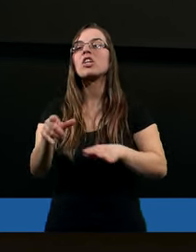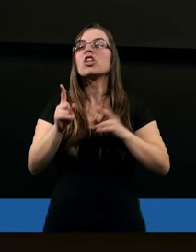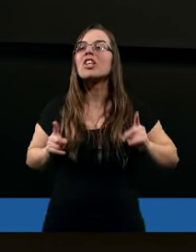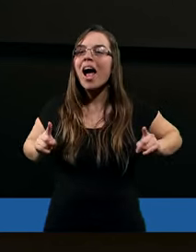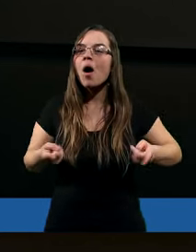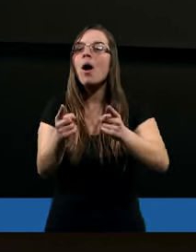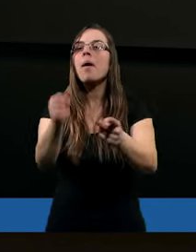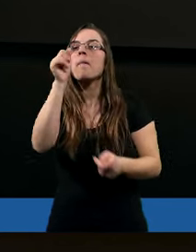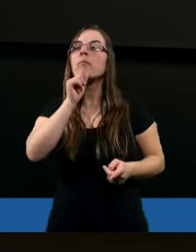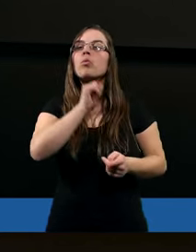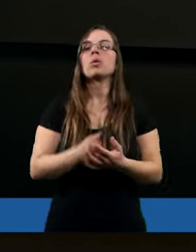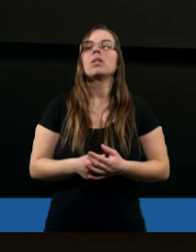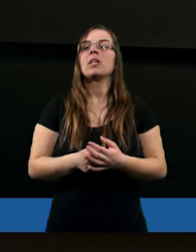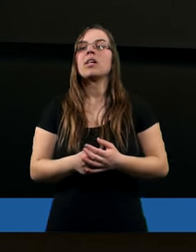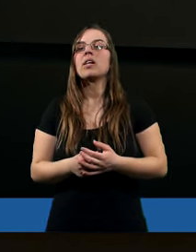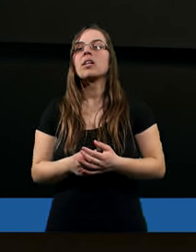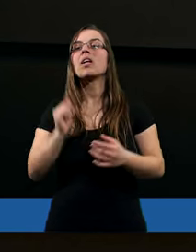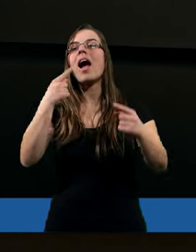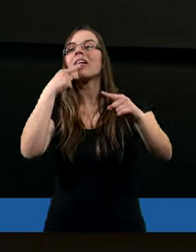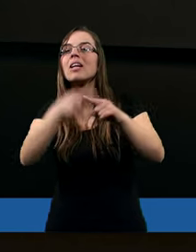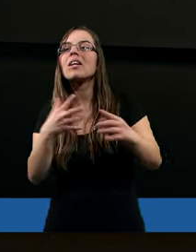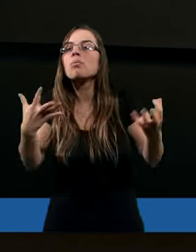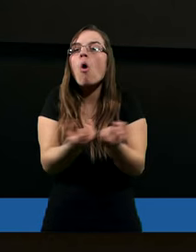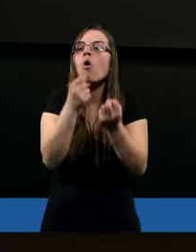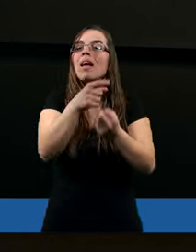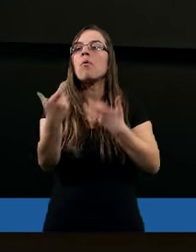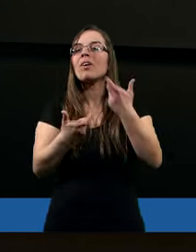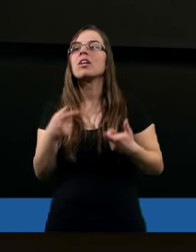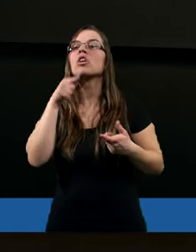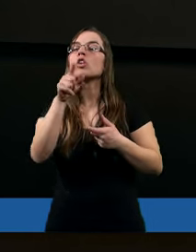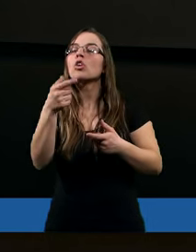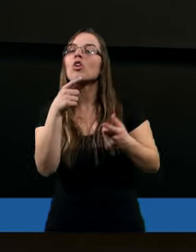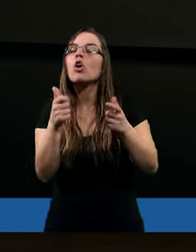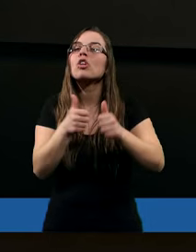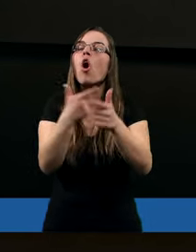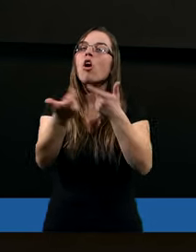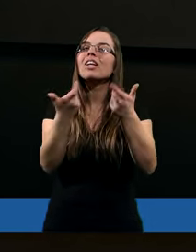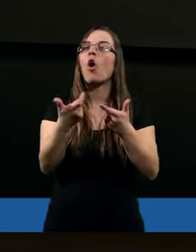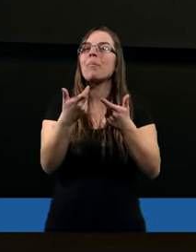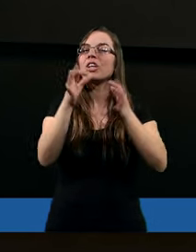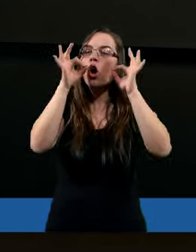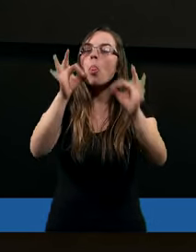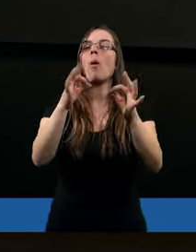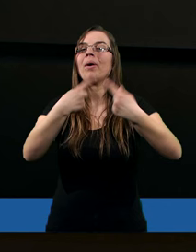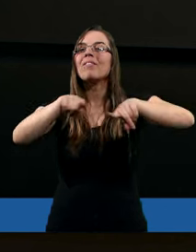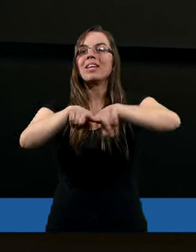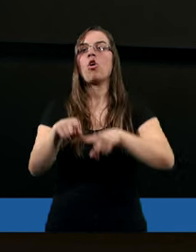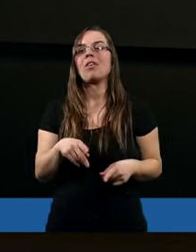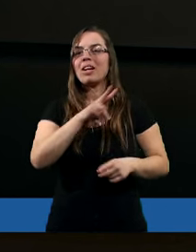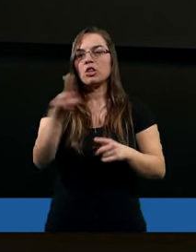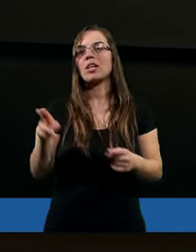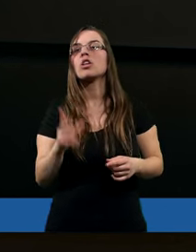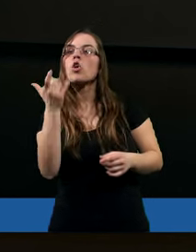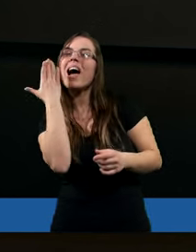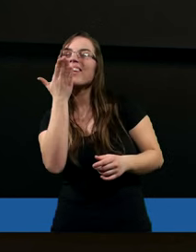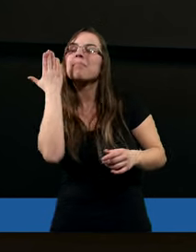interpretować tak, jak nam się chce, a nie słuchać rzeczywiście tego głosu Bożego, no to właśnie wtedy coraz bardziej, jak zresztą Admar to powiedziała, prawda,